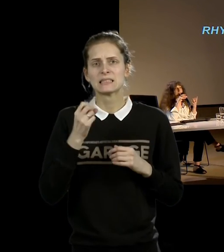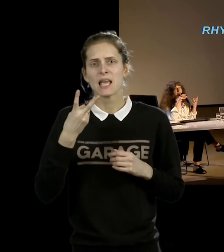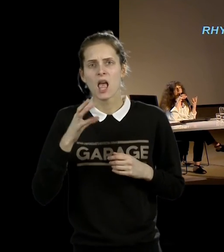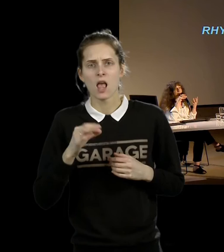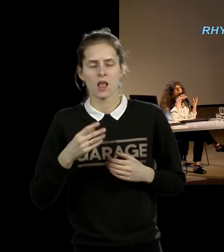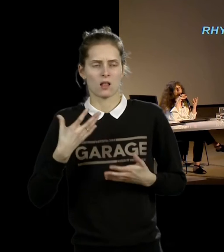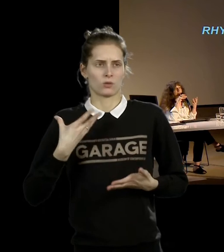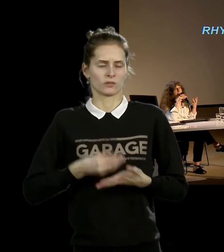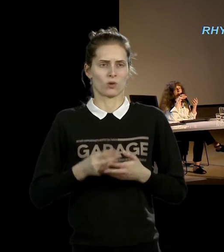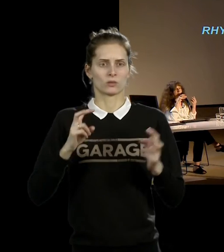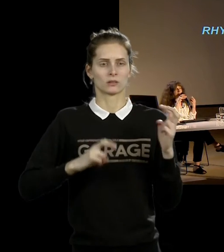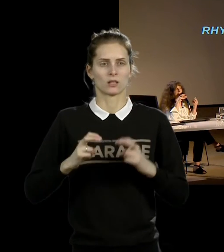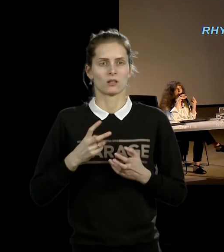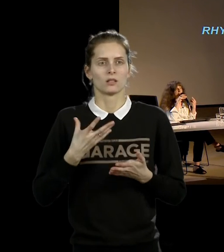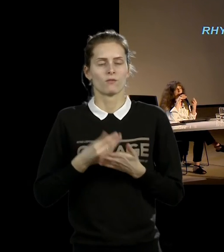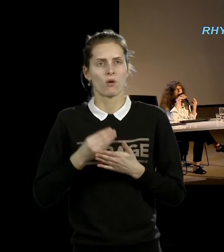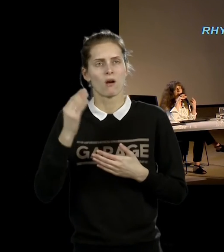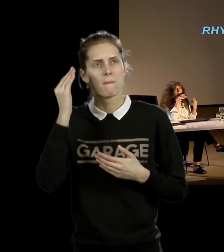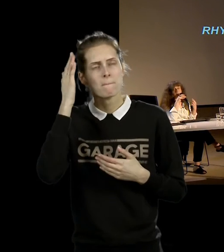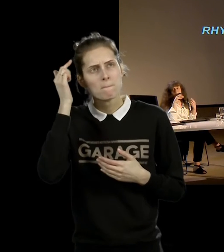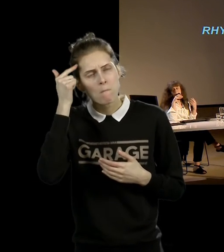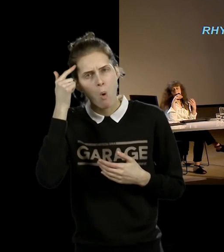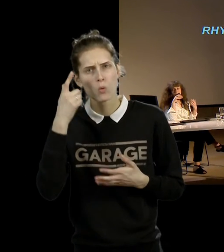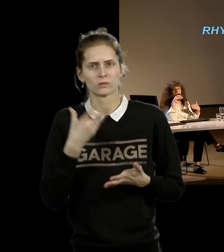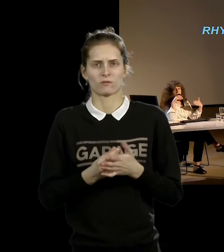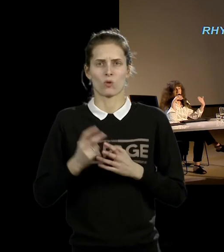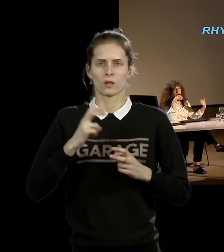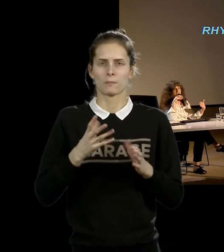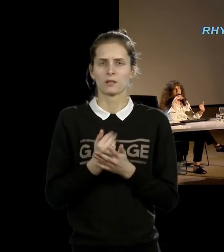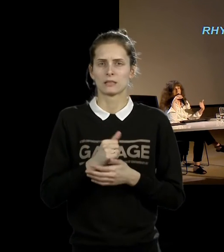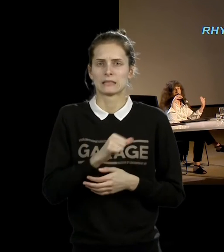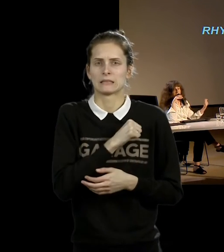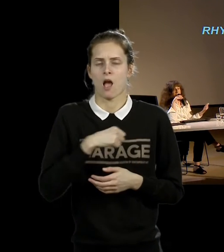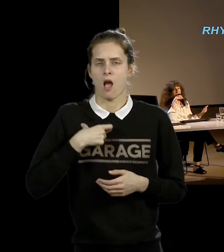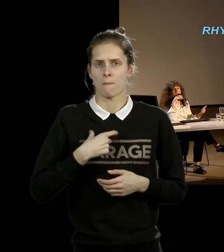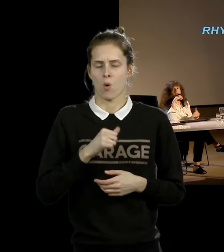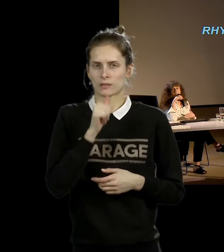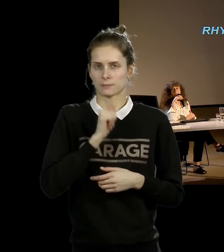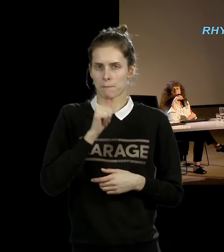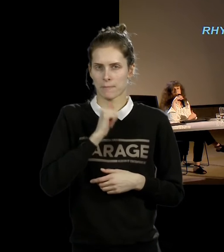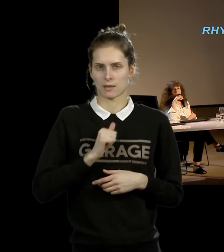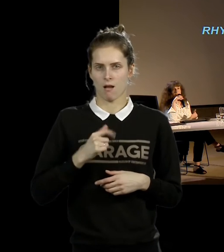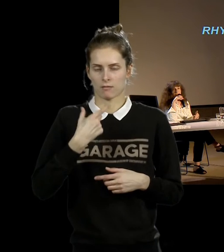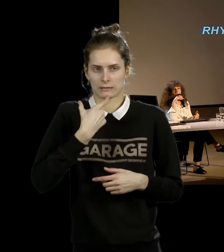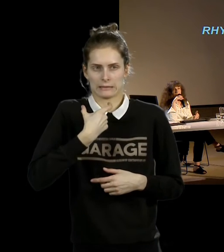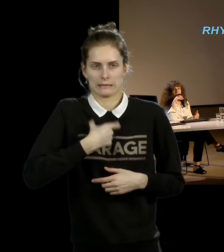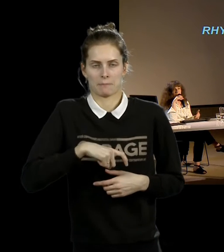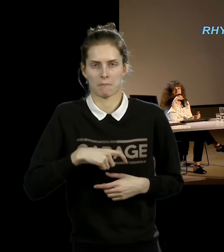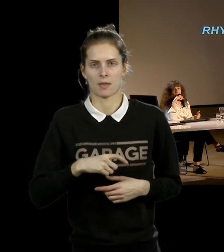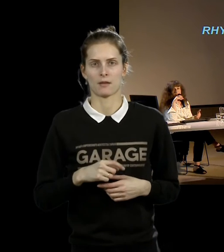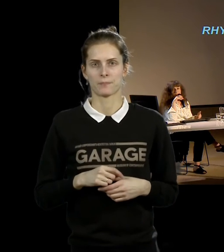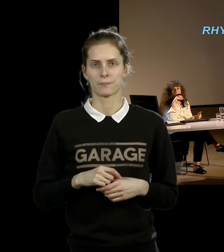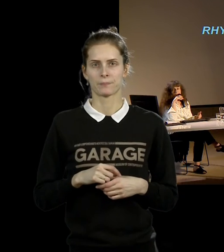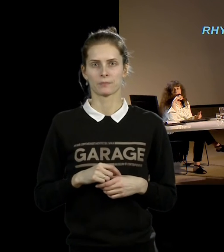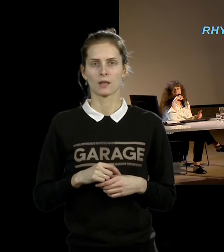границы возможного для себя. Это постоянное самоиспытание. Как бы серия этих самоиспытаний была эта перформанса,